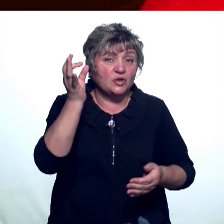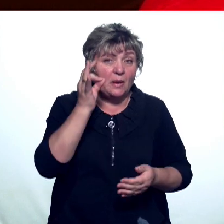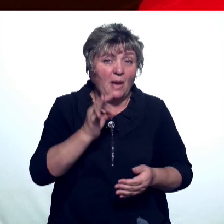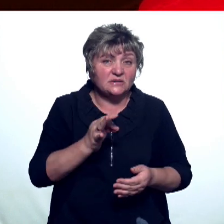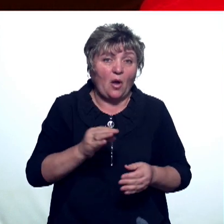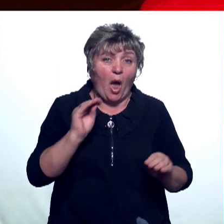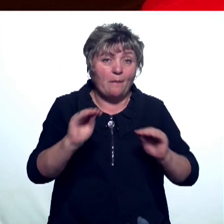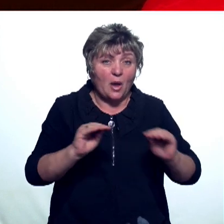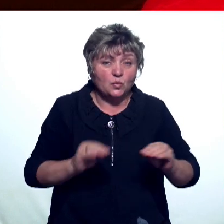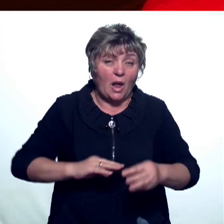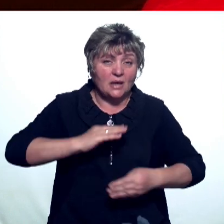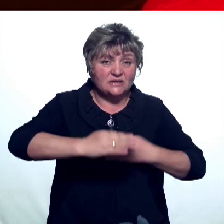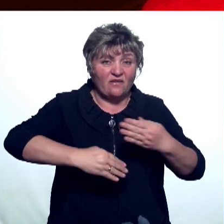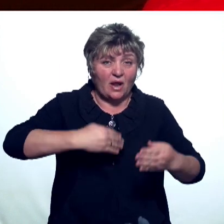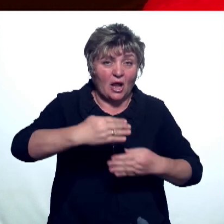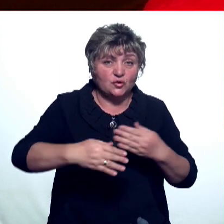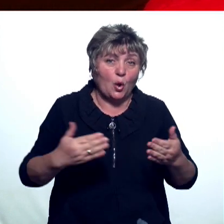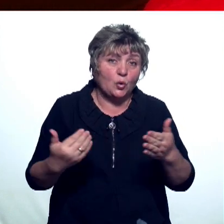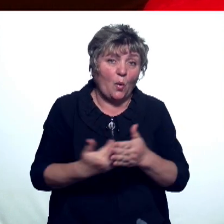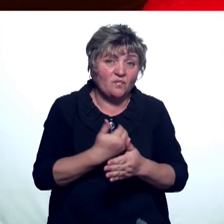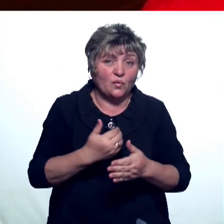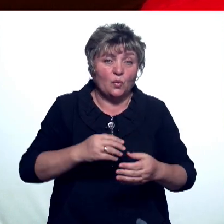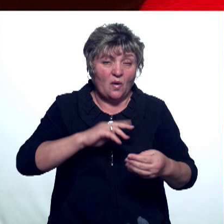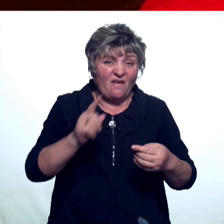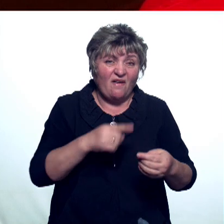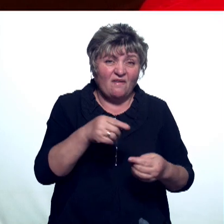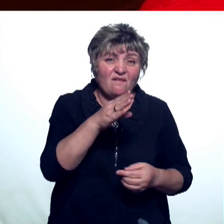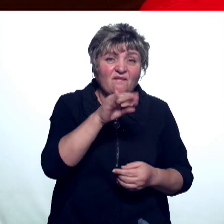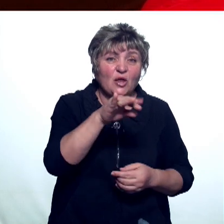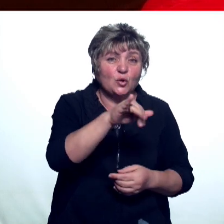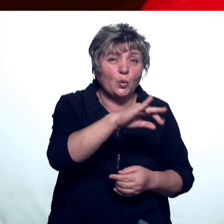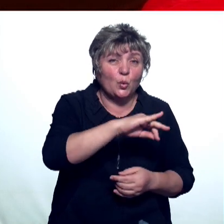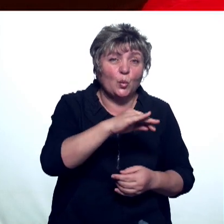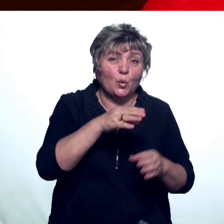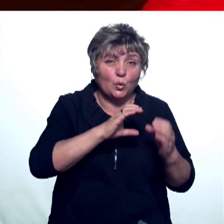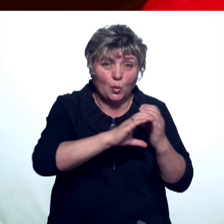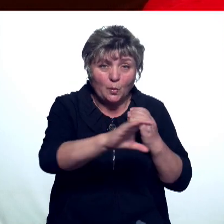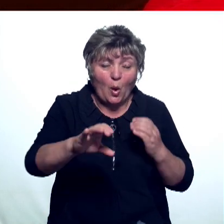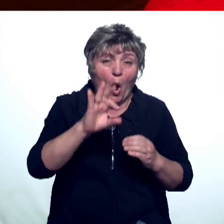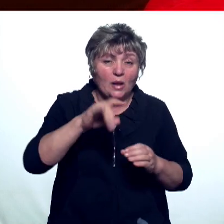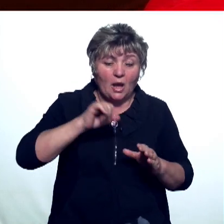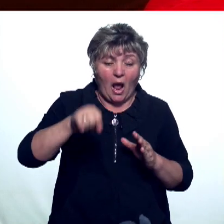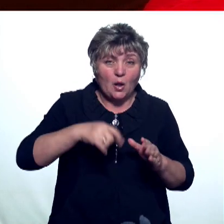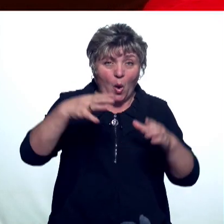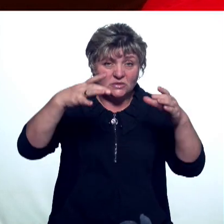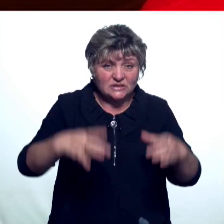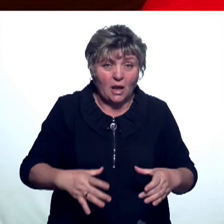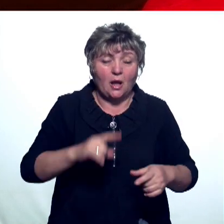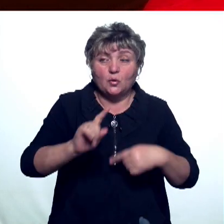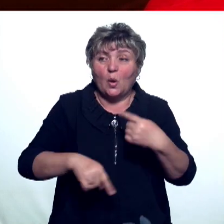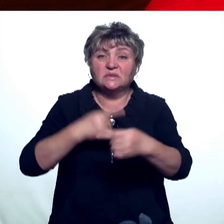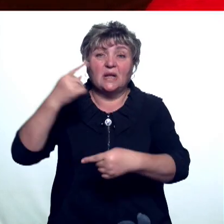оборудования заворачивается в новую спирально-витую трубу и проталкивается от одного колодца до следующего.